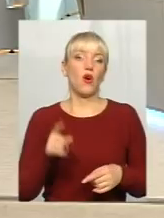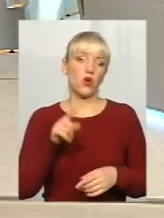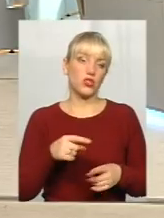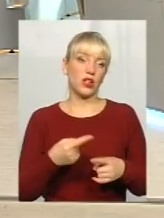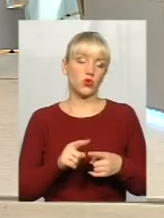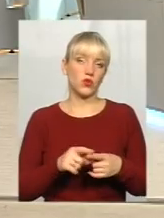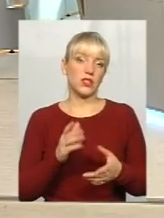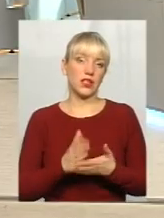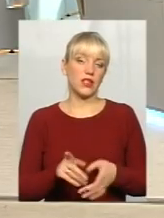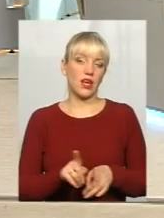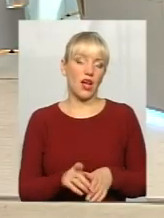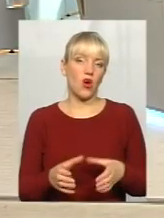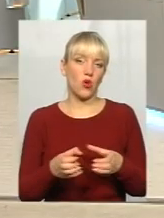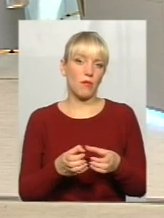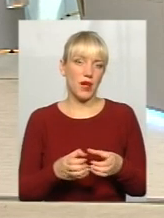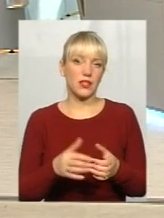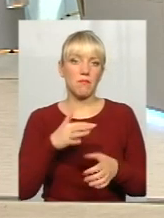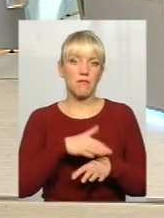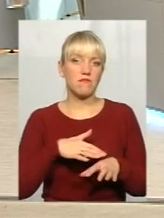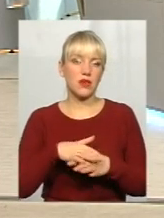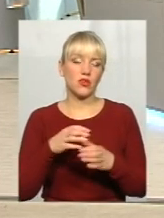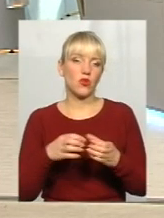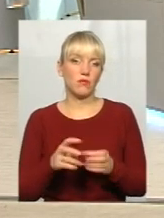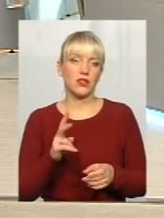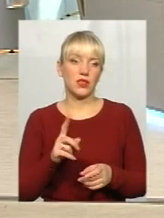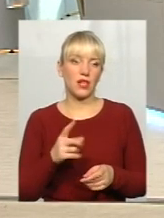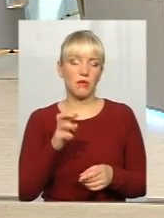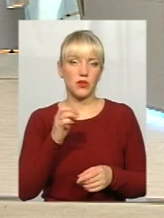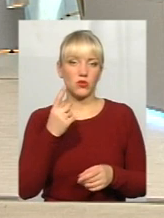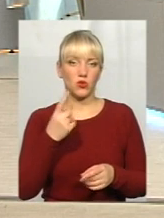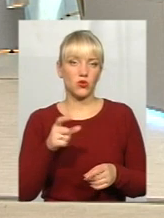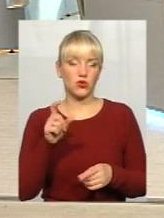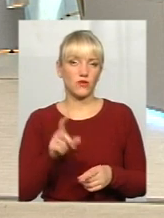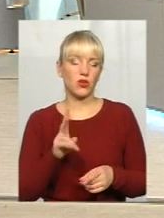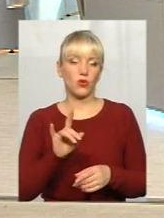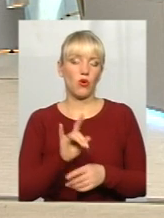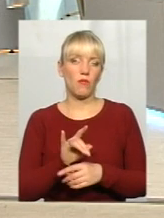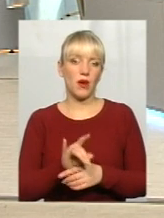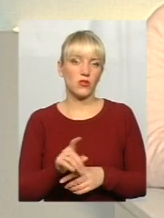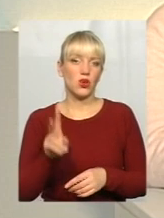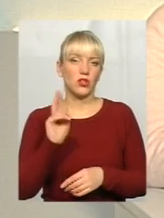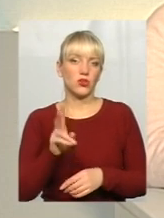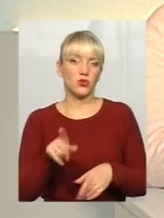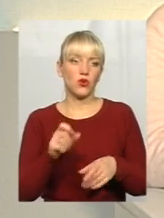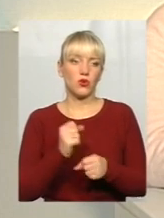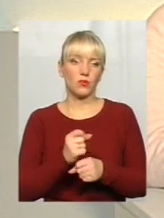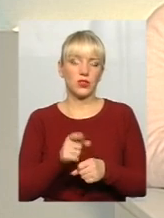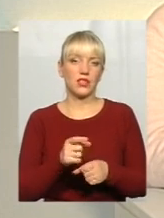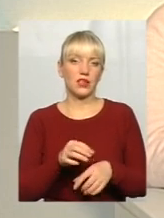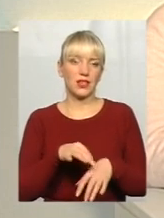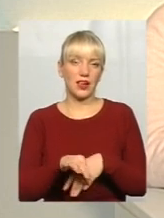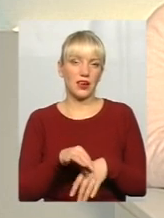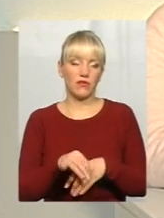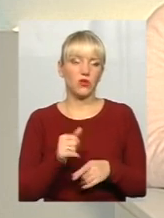така громада, така маса громади, яка би для цього одного чоловіка, який її обманює, який робить їй кривду, правильно,